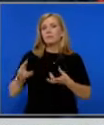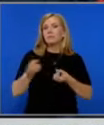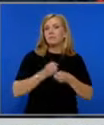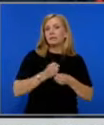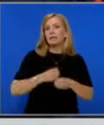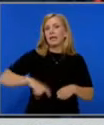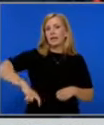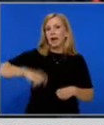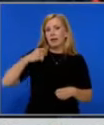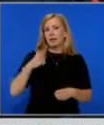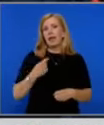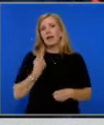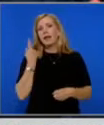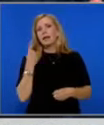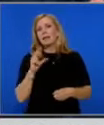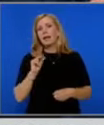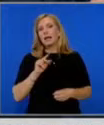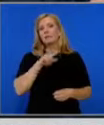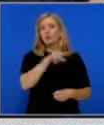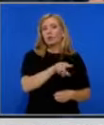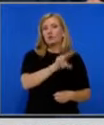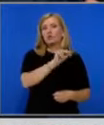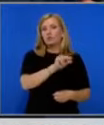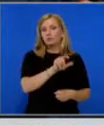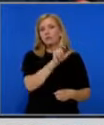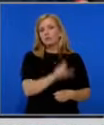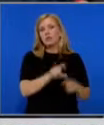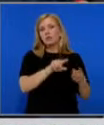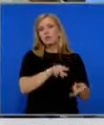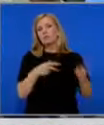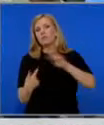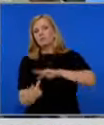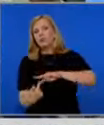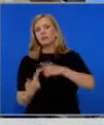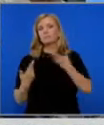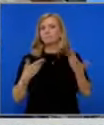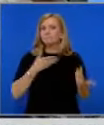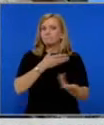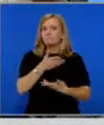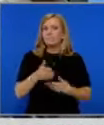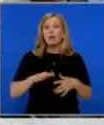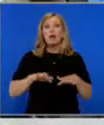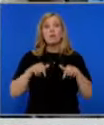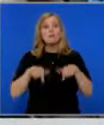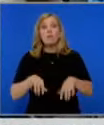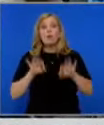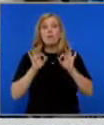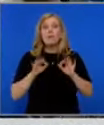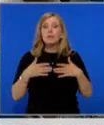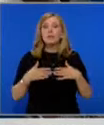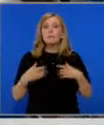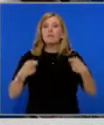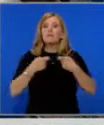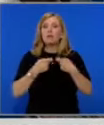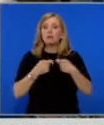единият човек, казва на неговия човек, да му върне. Неговия човек. Оред мен в момента има при съседа война,